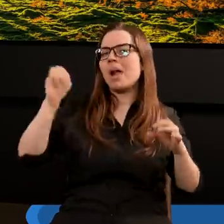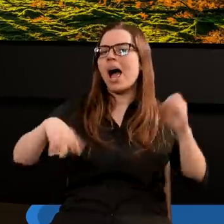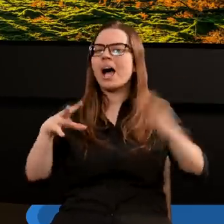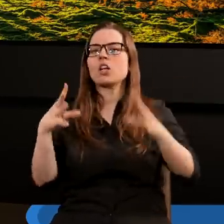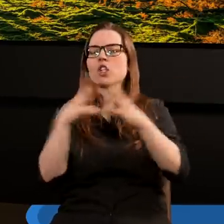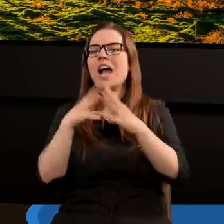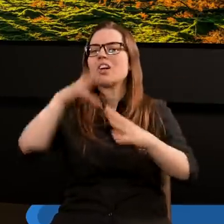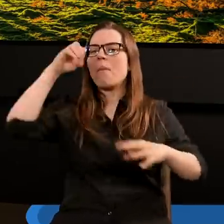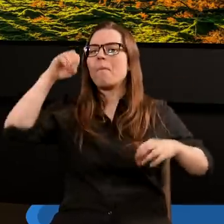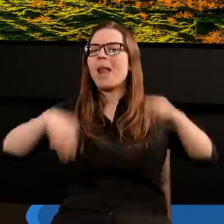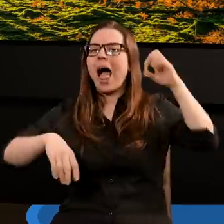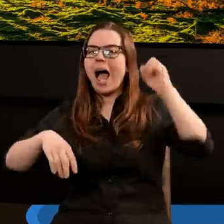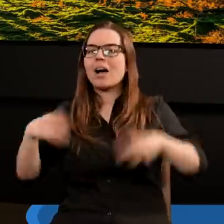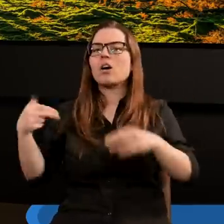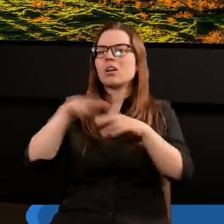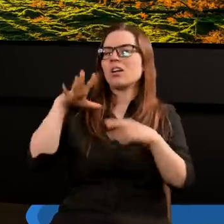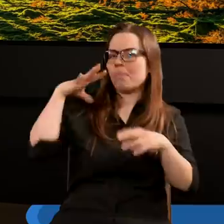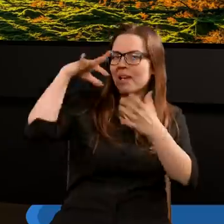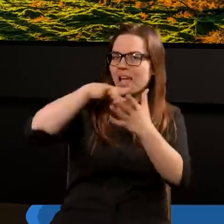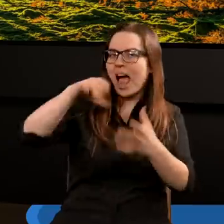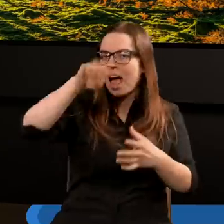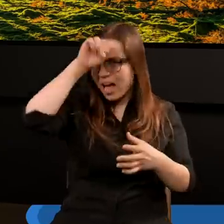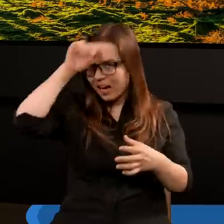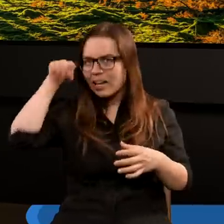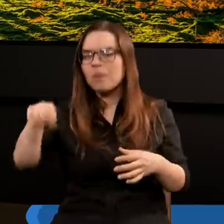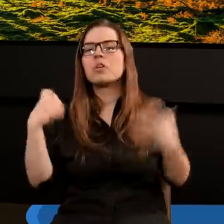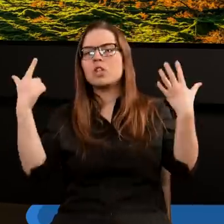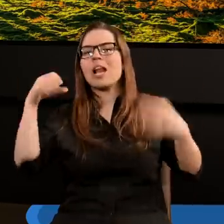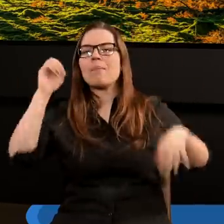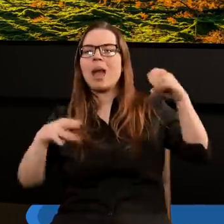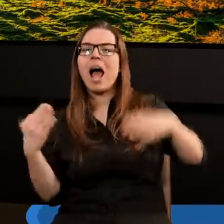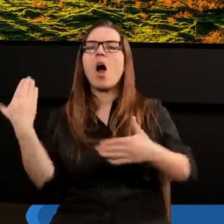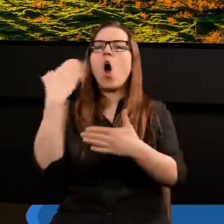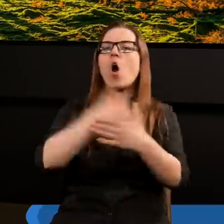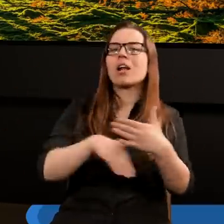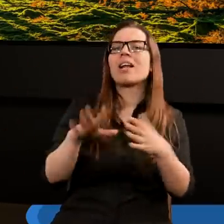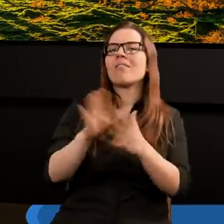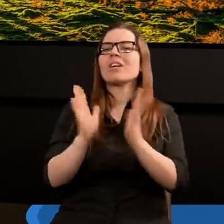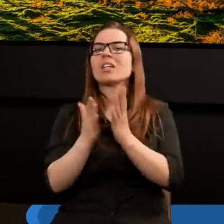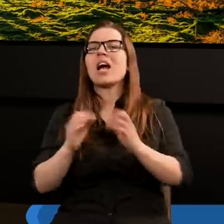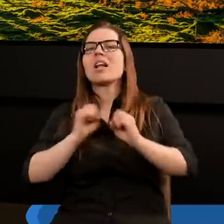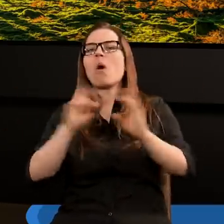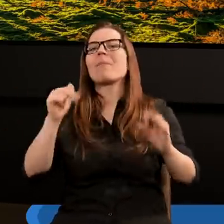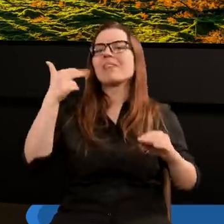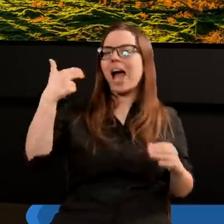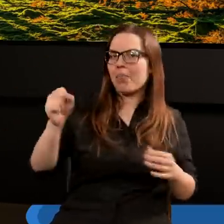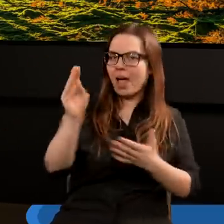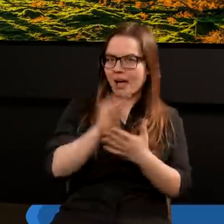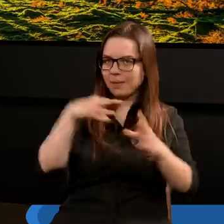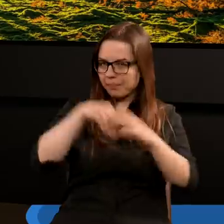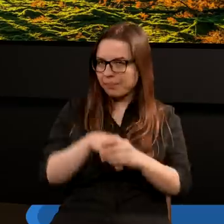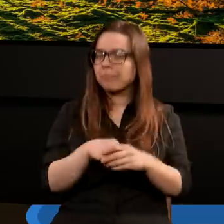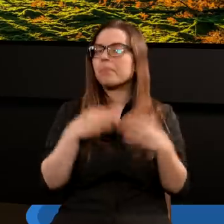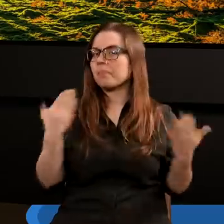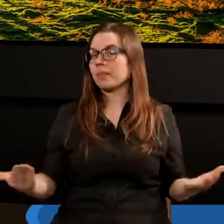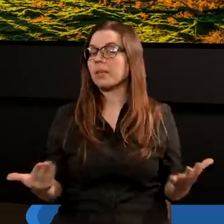dziesięć plag, które było w Egipcie i siedem plag ostatecznych opisanych w Księdze Apokalipsy. No i